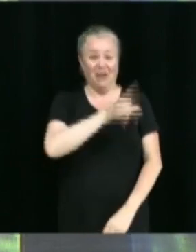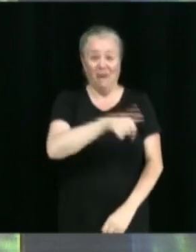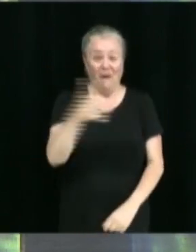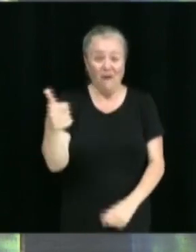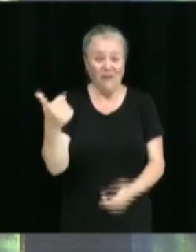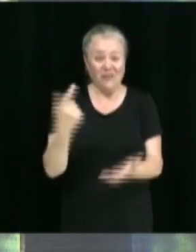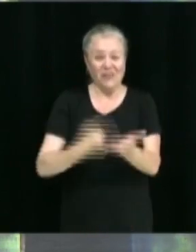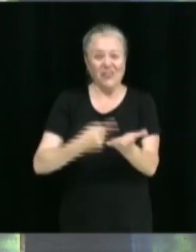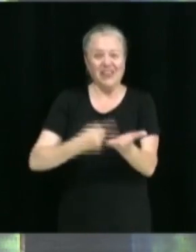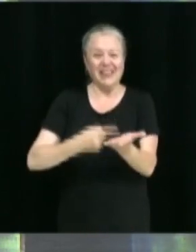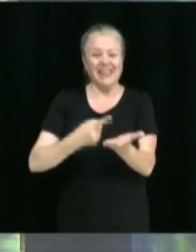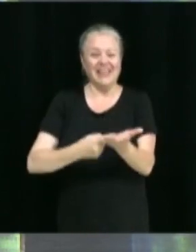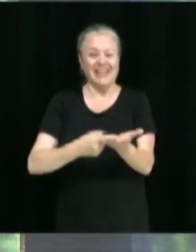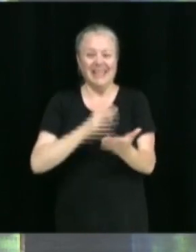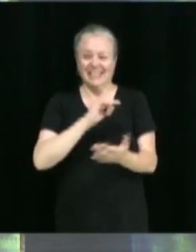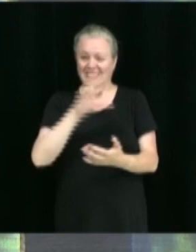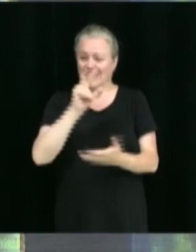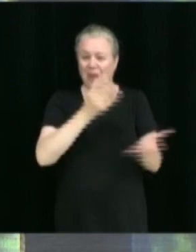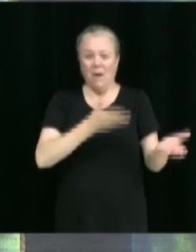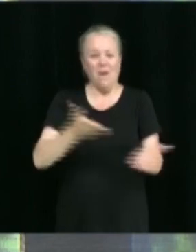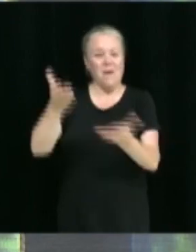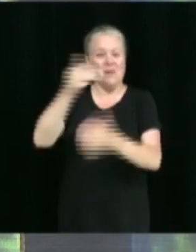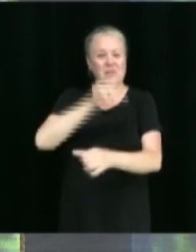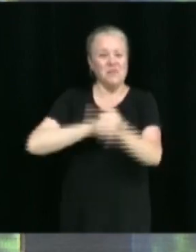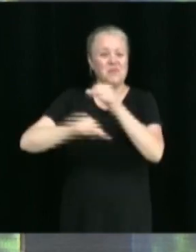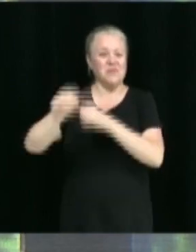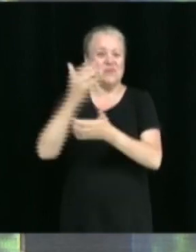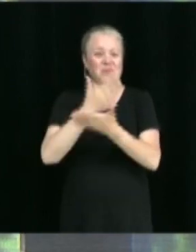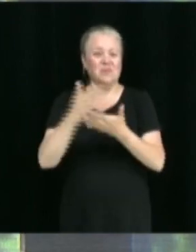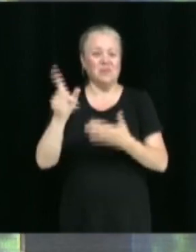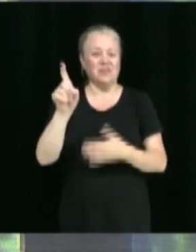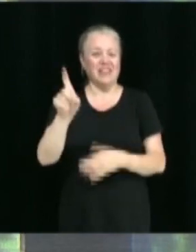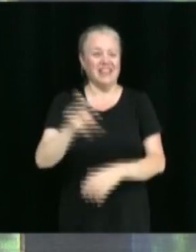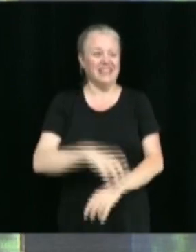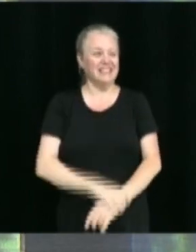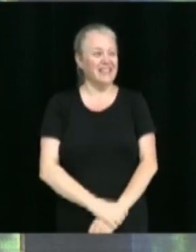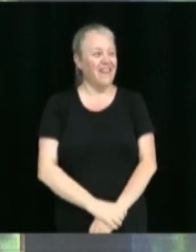d'autres interventions? Sinon, quoi, on serait rendu à la période de questions.